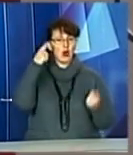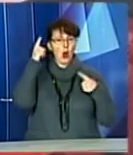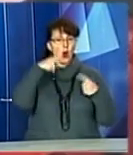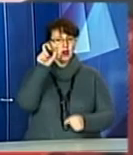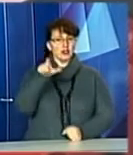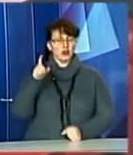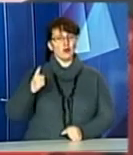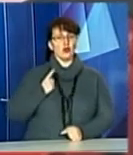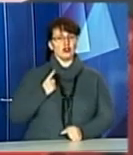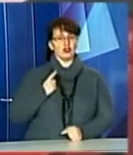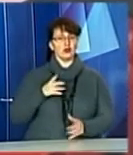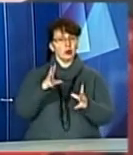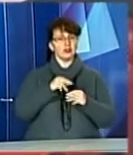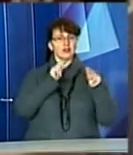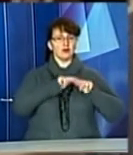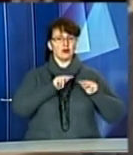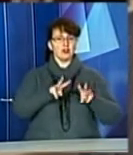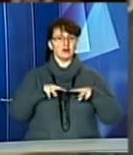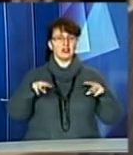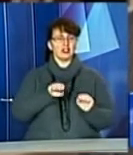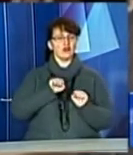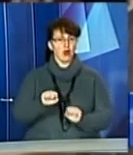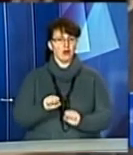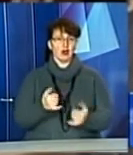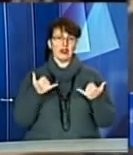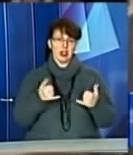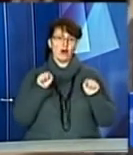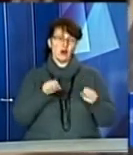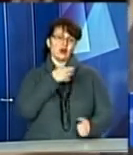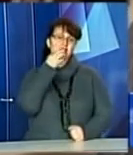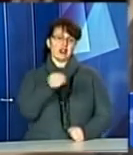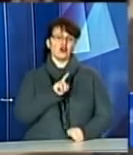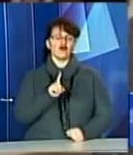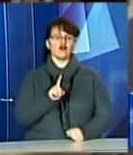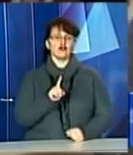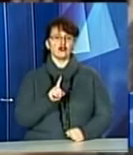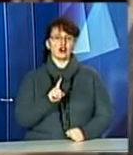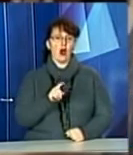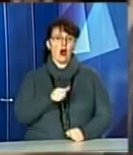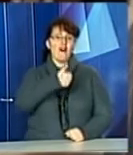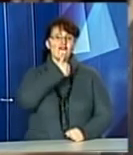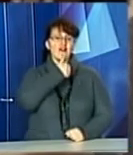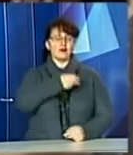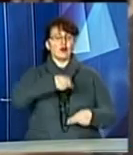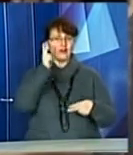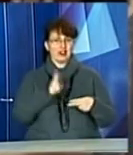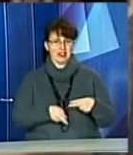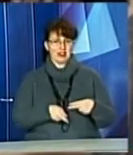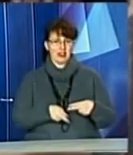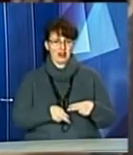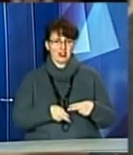очікують на співпрацю з Міністерством оборони. На даний момент ми можемо констатувати, що визначальні відомчі випробування повністю завершено.